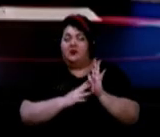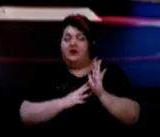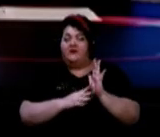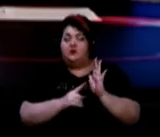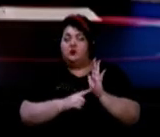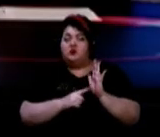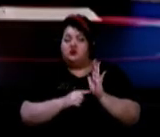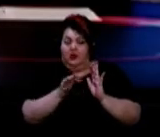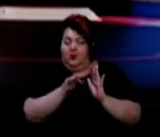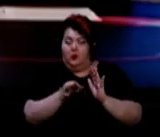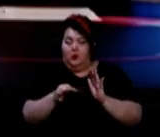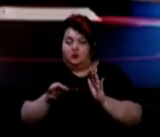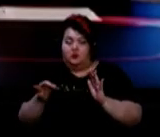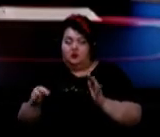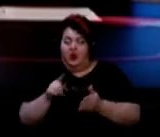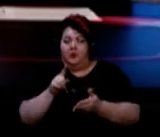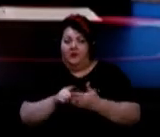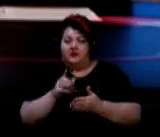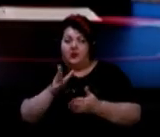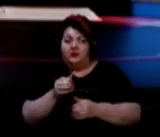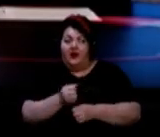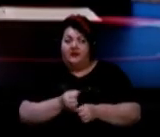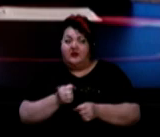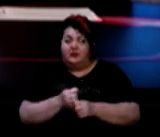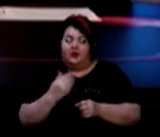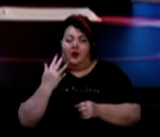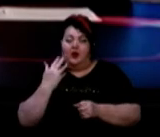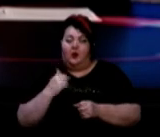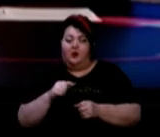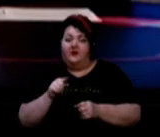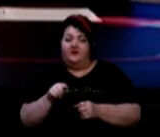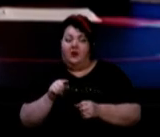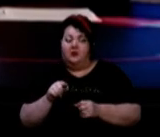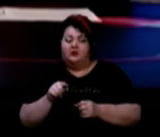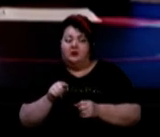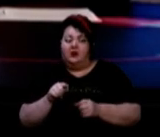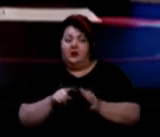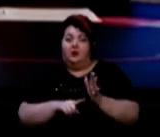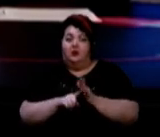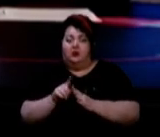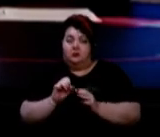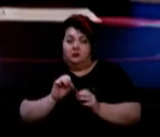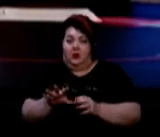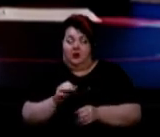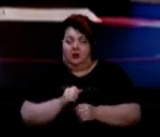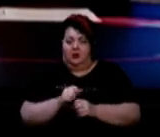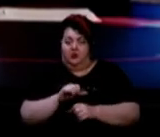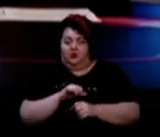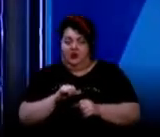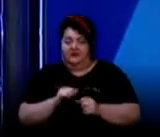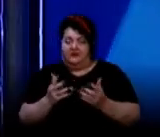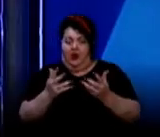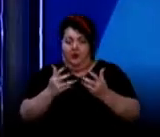луночок, які повинні бути відпрацьовані, коли вони встають в роботу в сам апарат, в сам